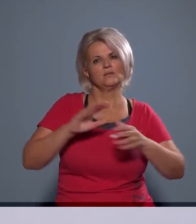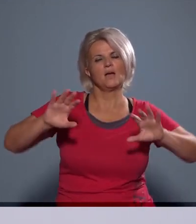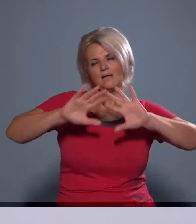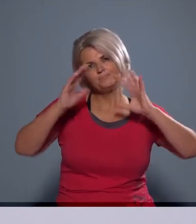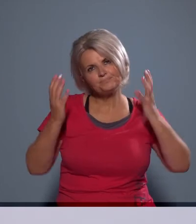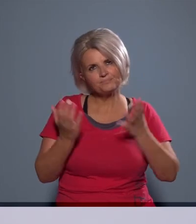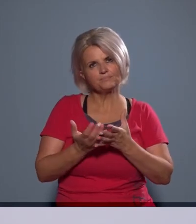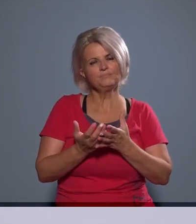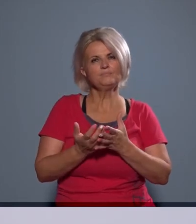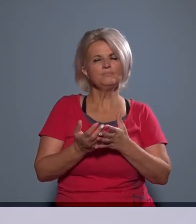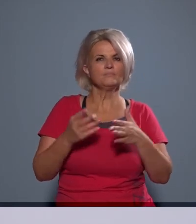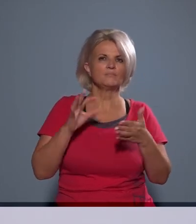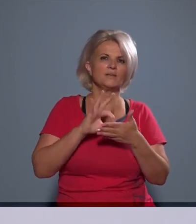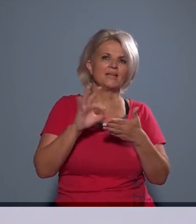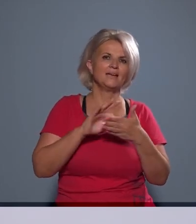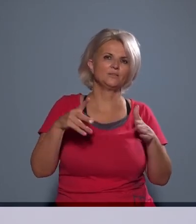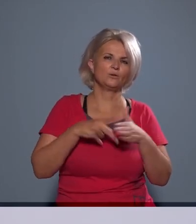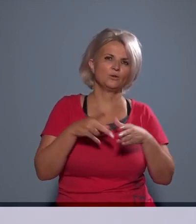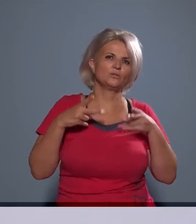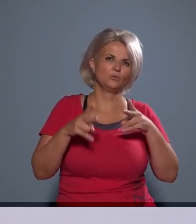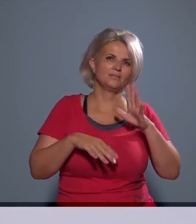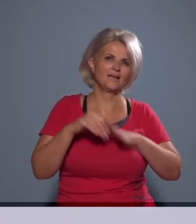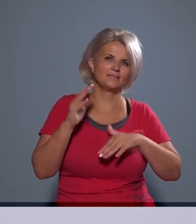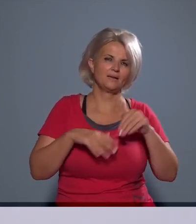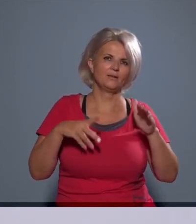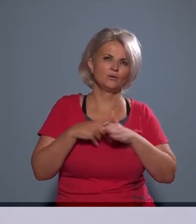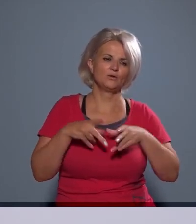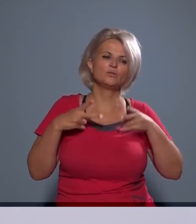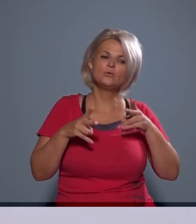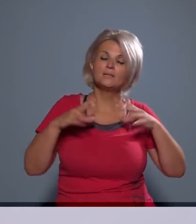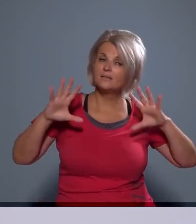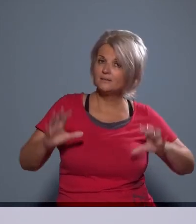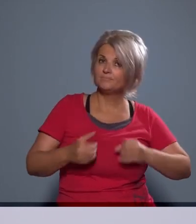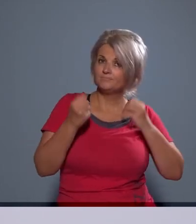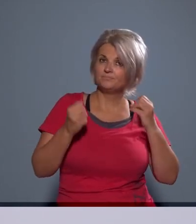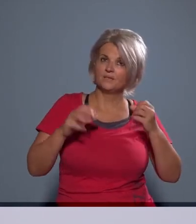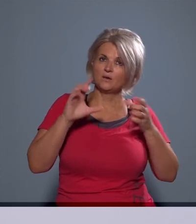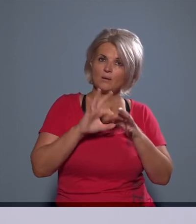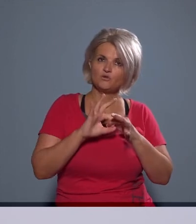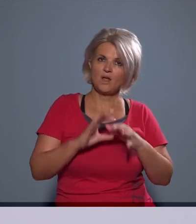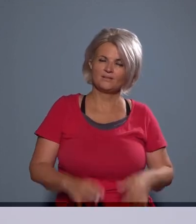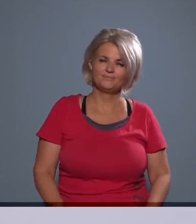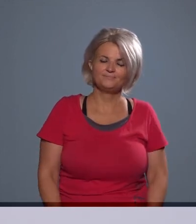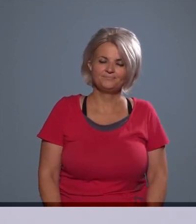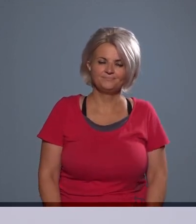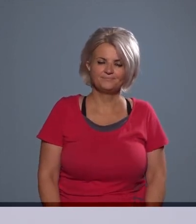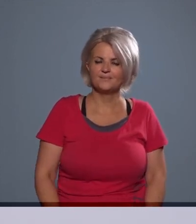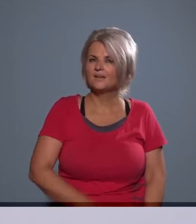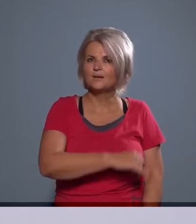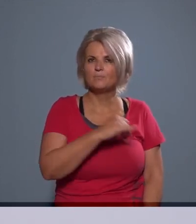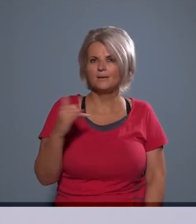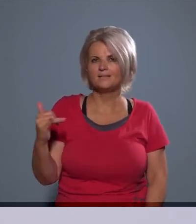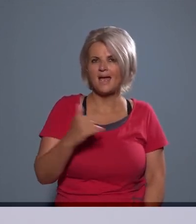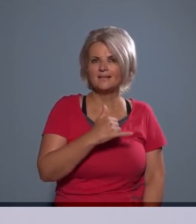a jegyző közútkezelőként a közutak kialakításával kapcsolatos minden